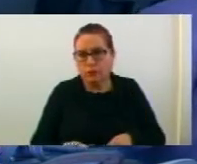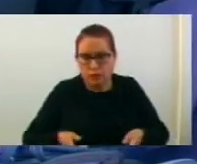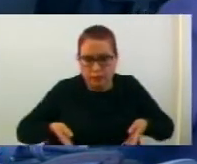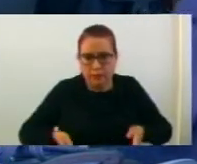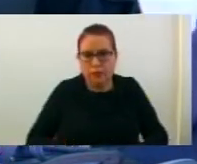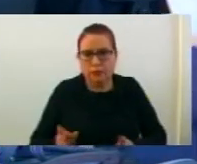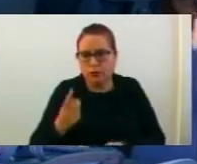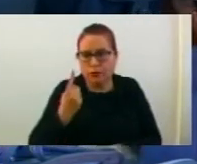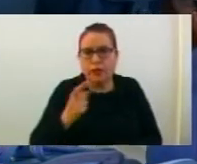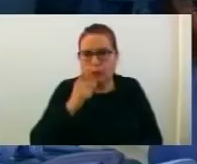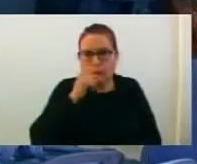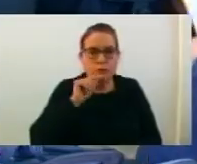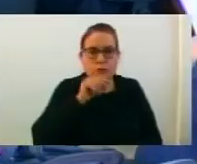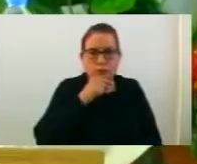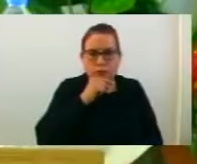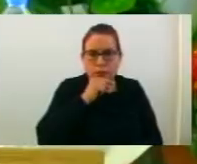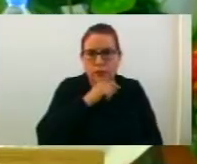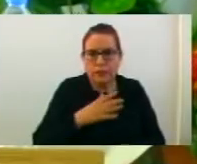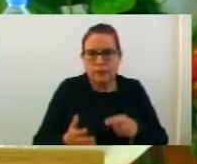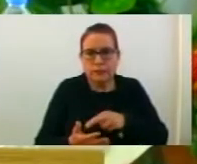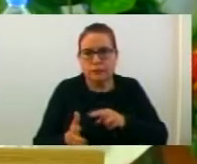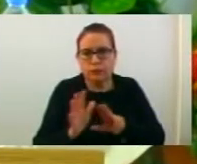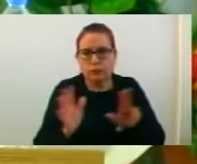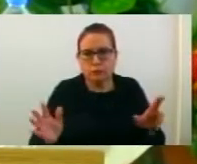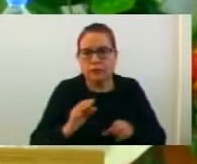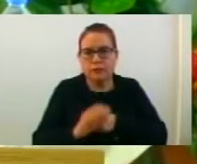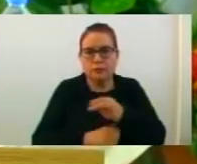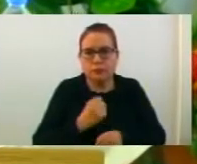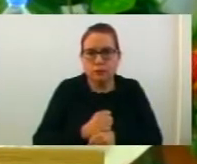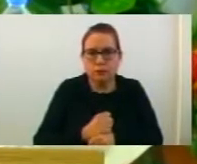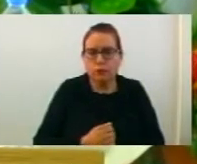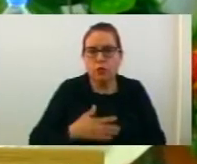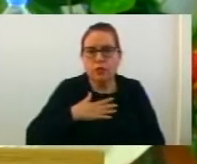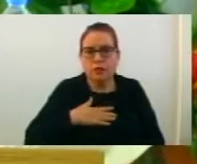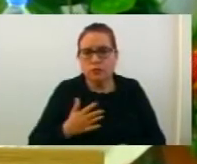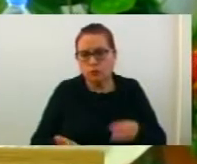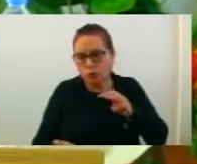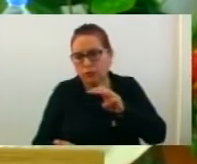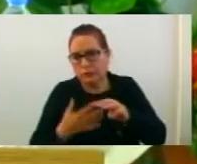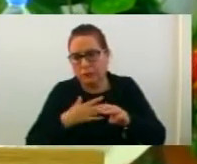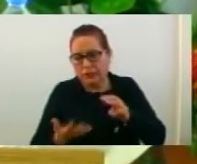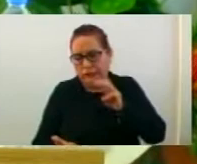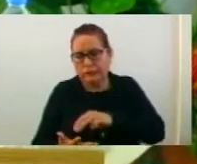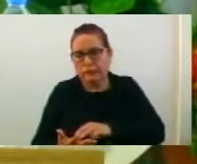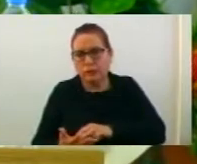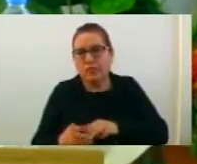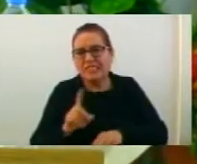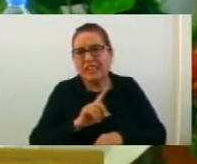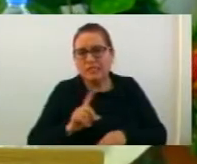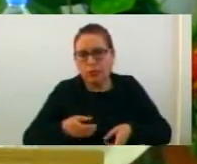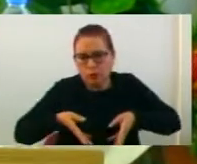новороденче на подрачи на Обштина Струмица во 2018 година, во нето износ од 3000 денари за секој ново